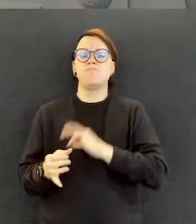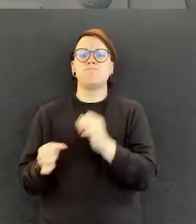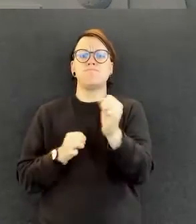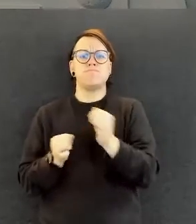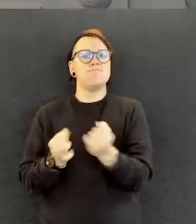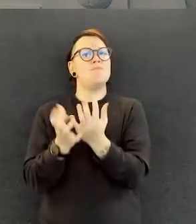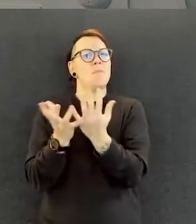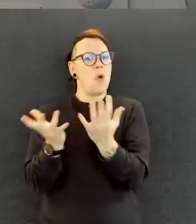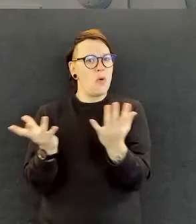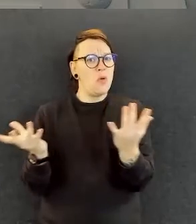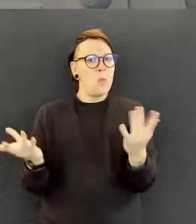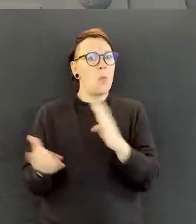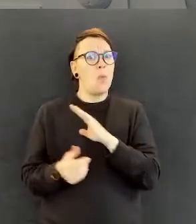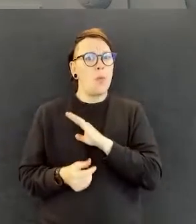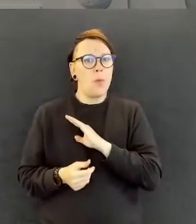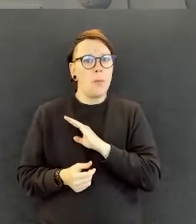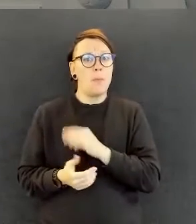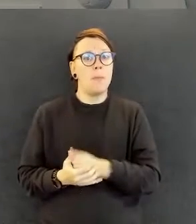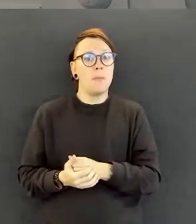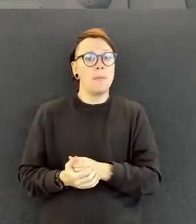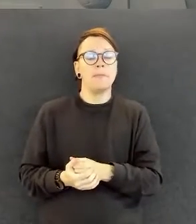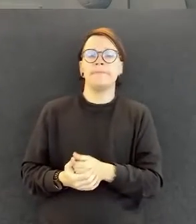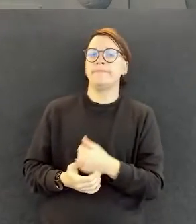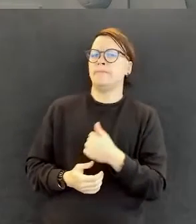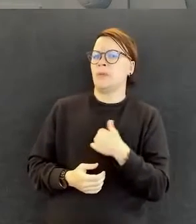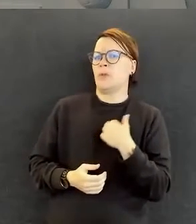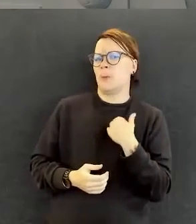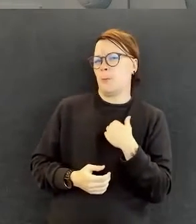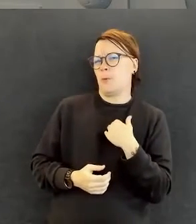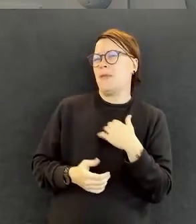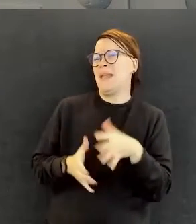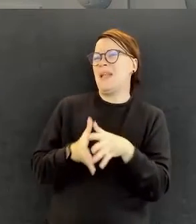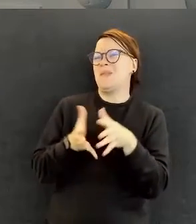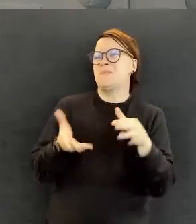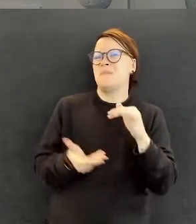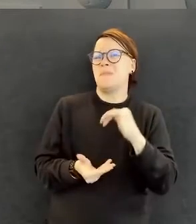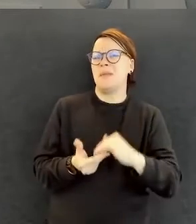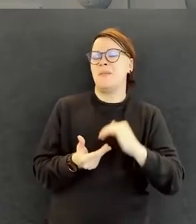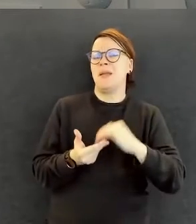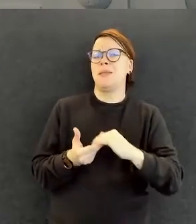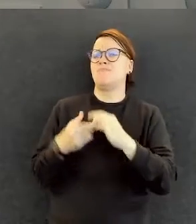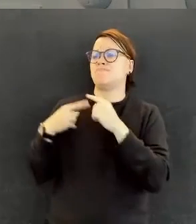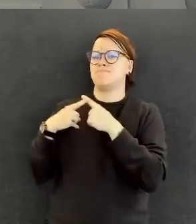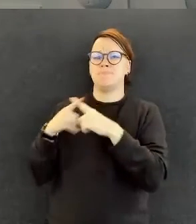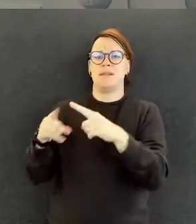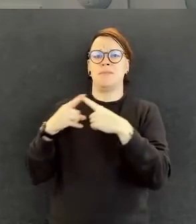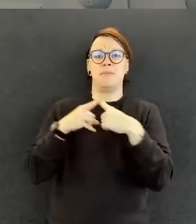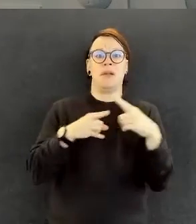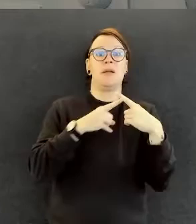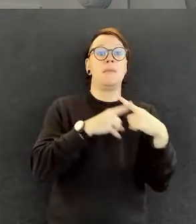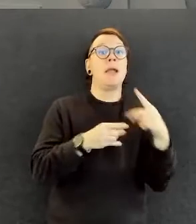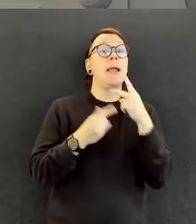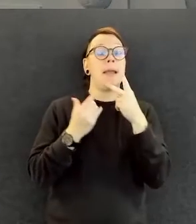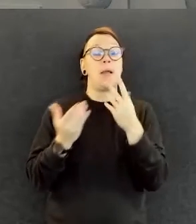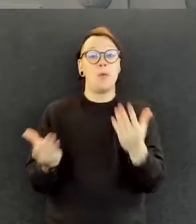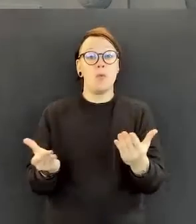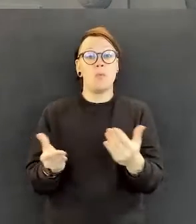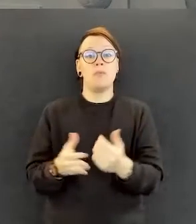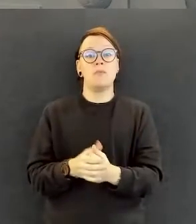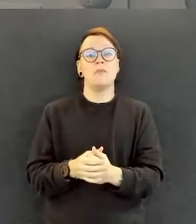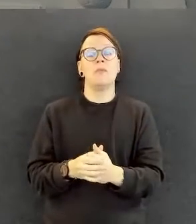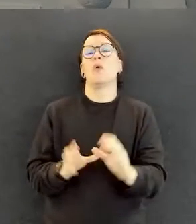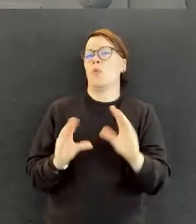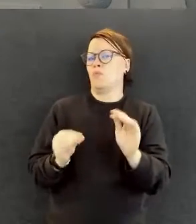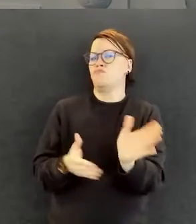niin, että erilaisuus on enemmän näkyvillä. Toki esimerkiksi osa vammoista voi olla täysin